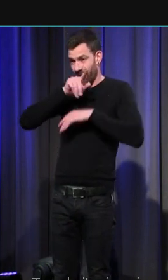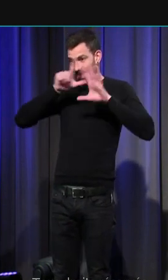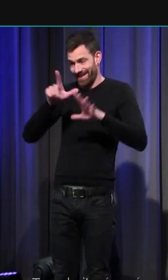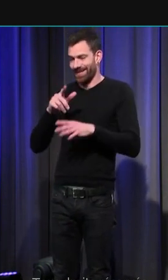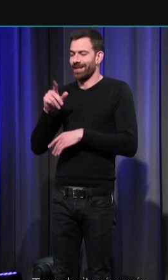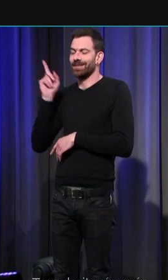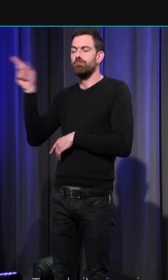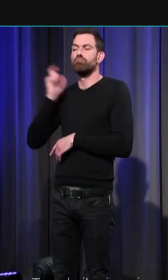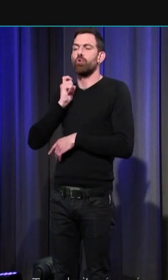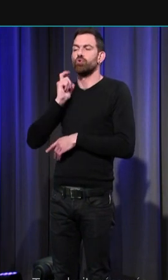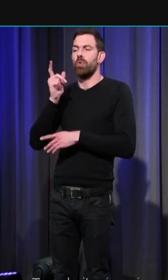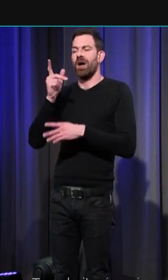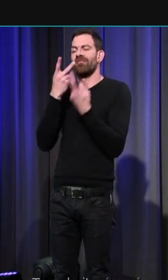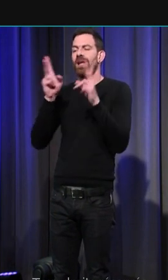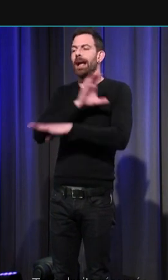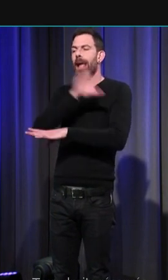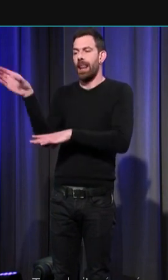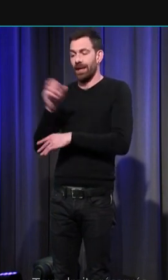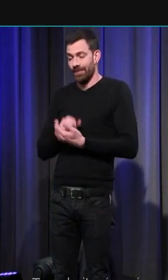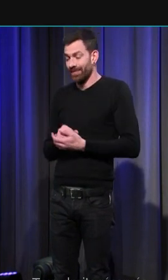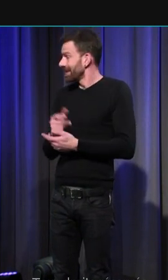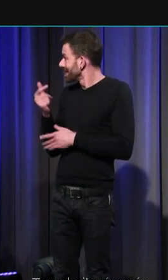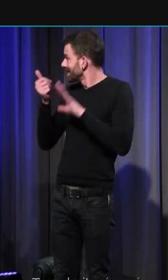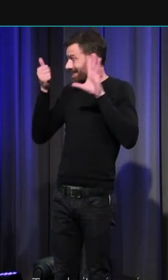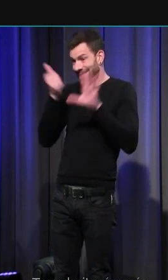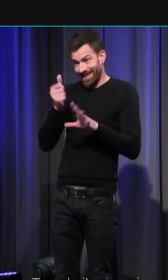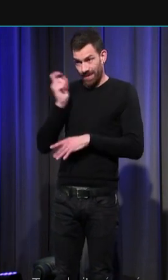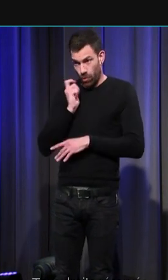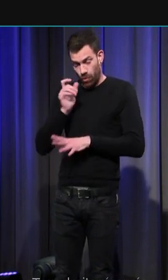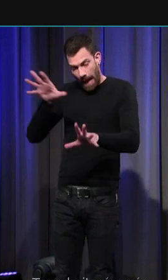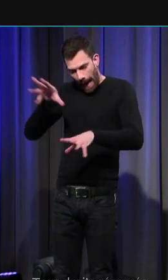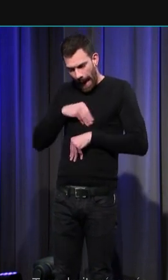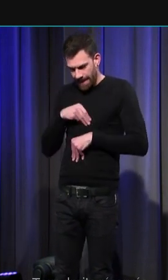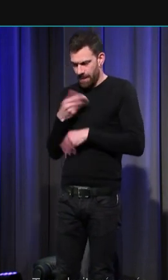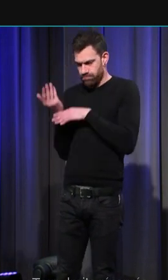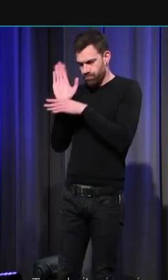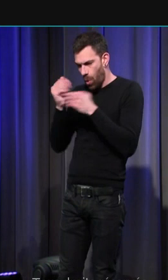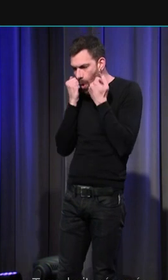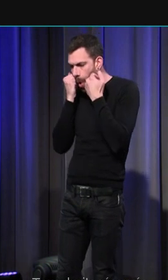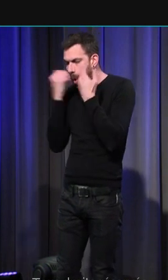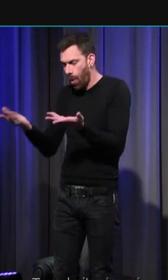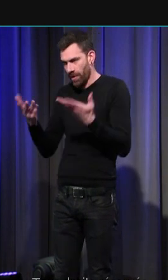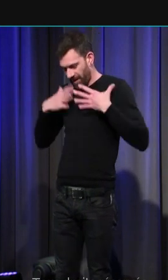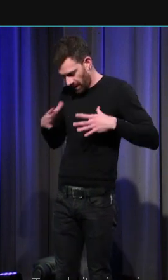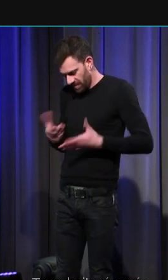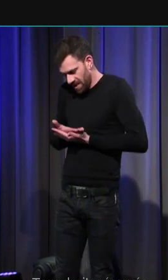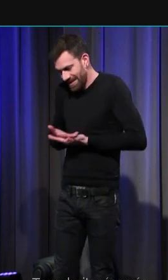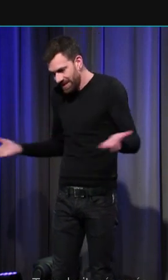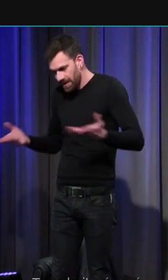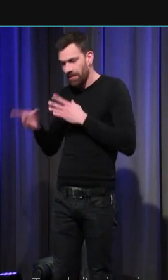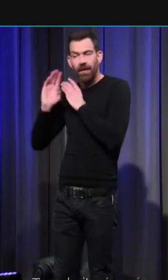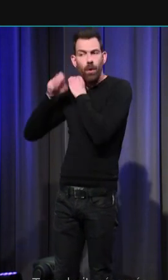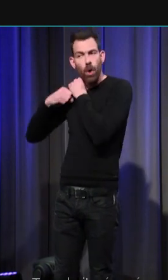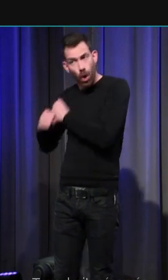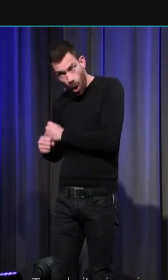acceptent de subir l'humiliation se présentant en habit de pénitent la corde au cou que le roi d'Angleterre Édouard